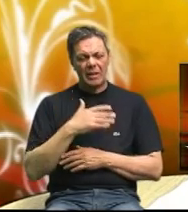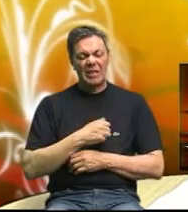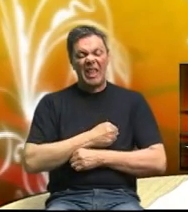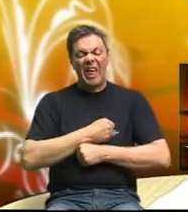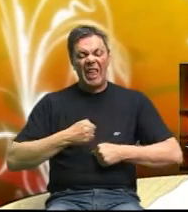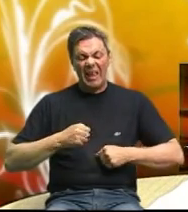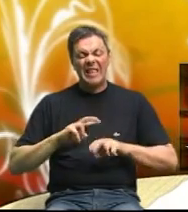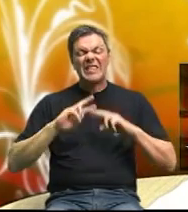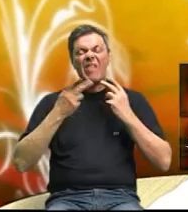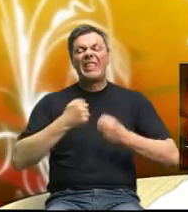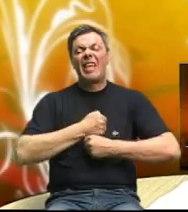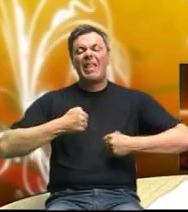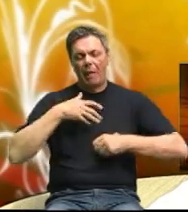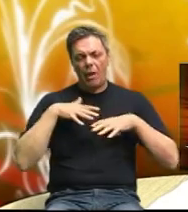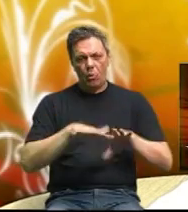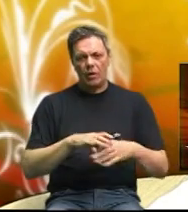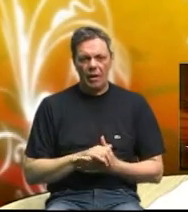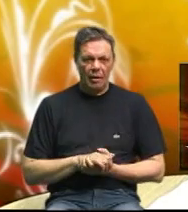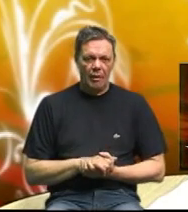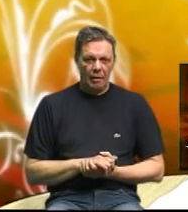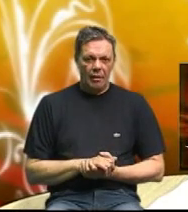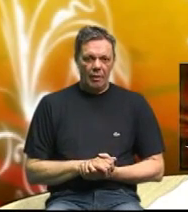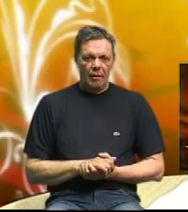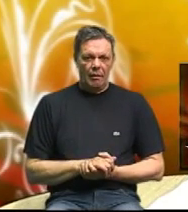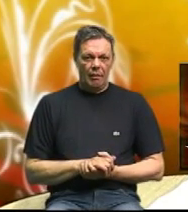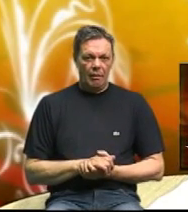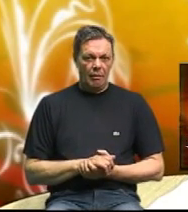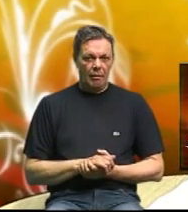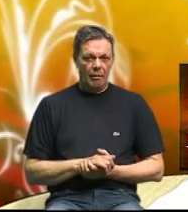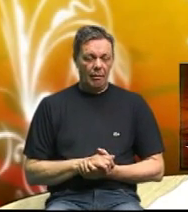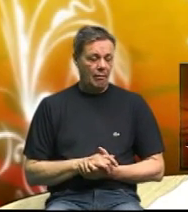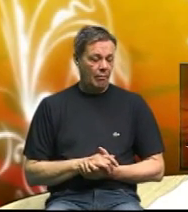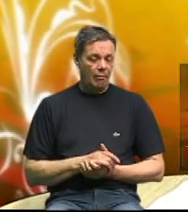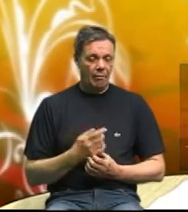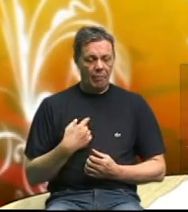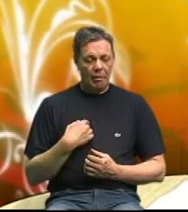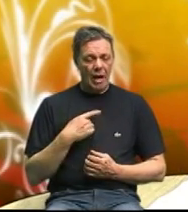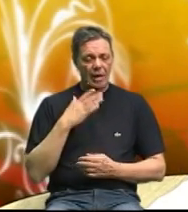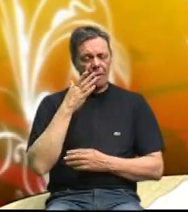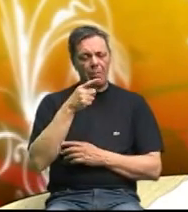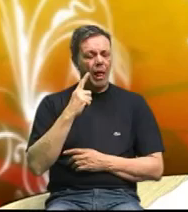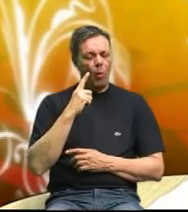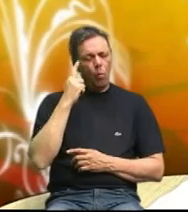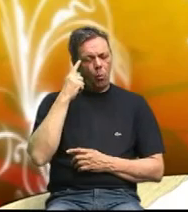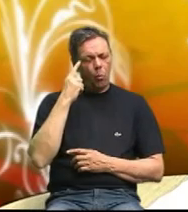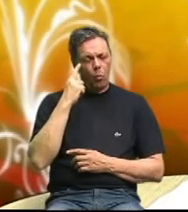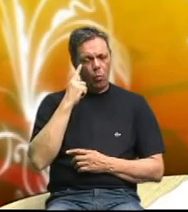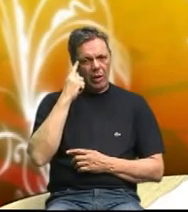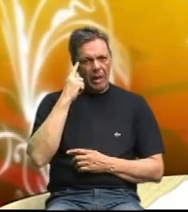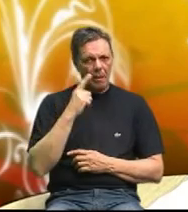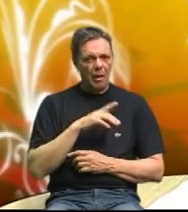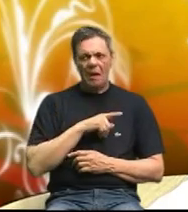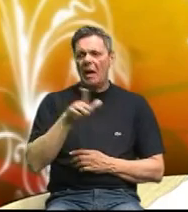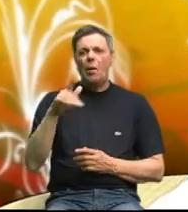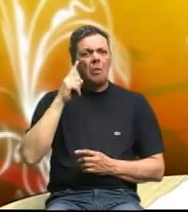svijet debeli debeli debeli svijet pa pogledajte kinu ja sam bila u Kini 82.3.4. tamo su svi bili